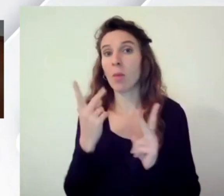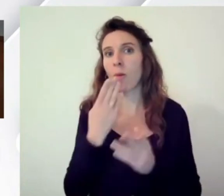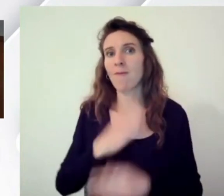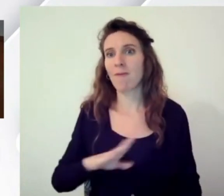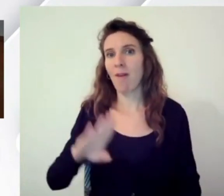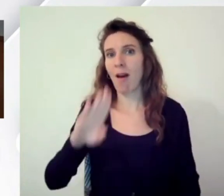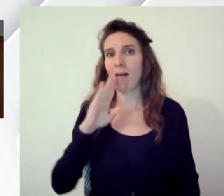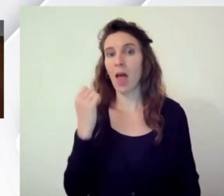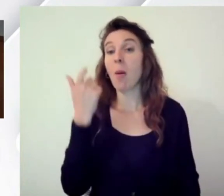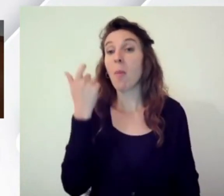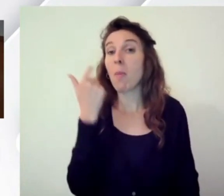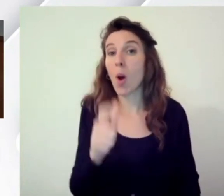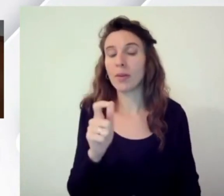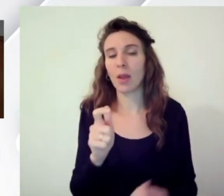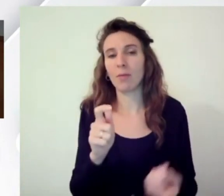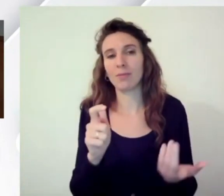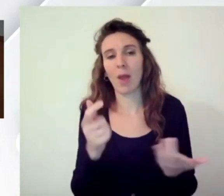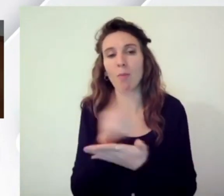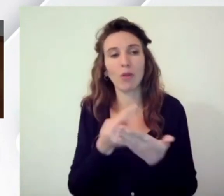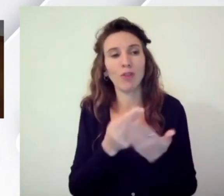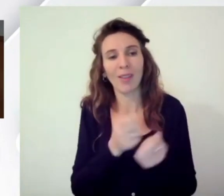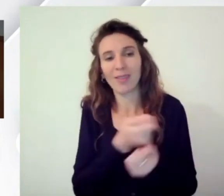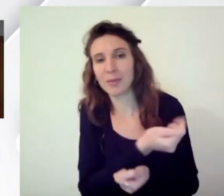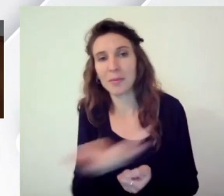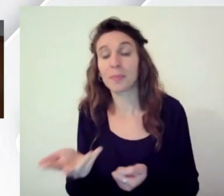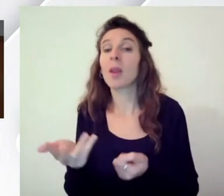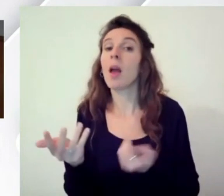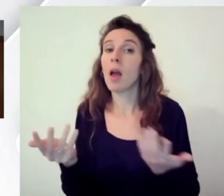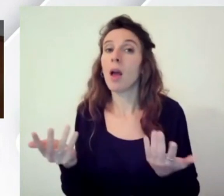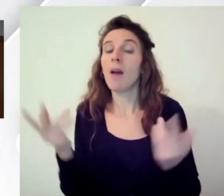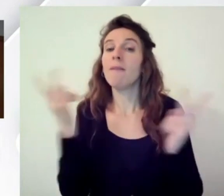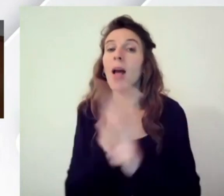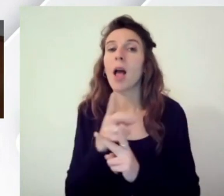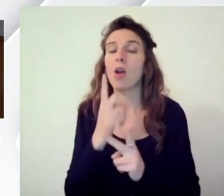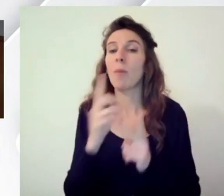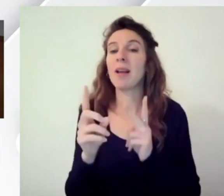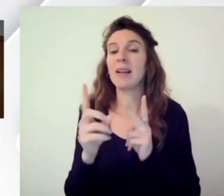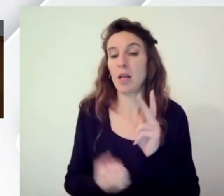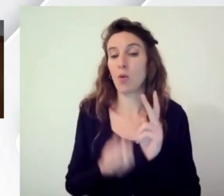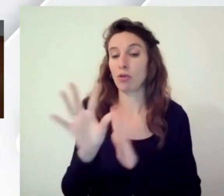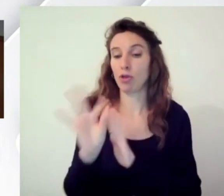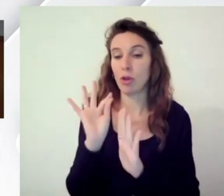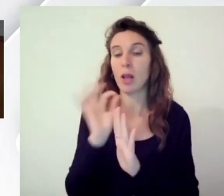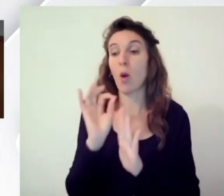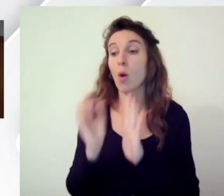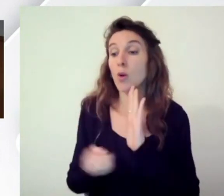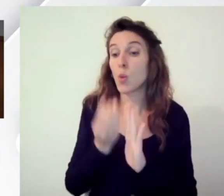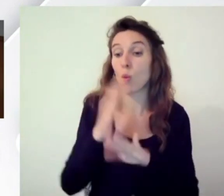per chi progetta e sviluppa tuttavia dobbiamo assicurarci che nella scelta del linguaggio nell'utilizzo del linguaggio stesso